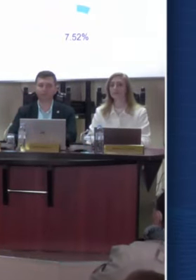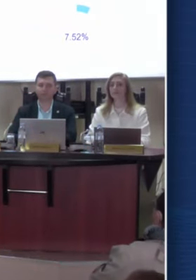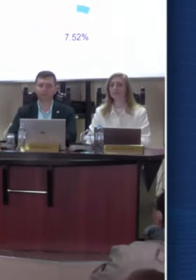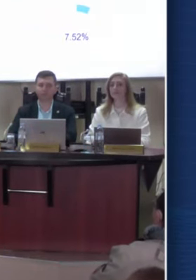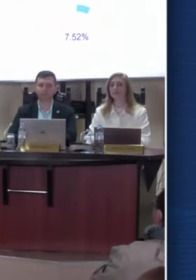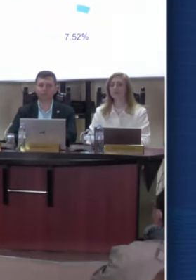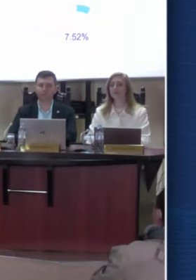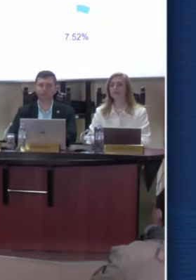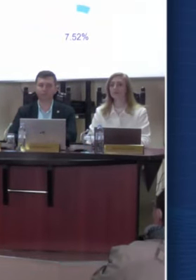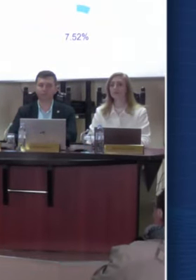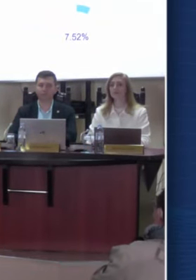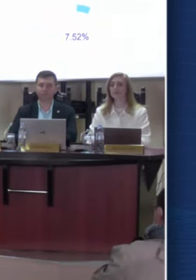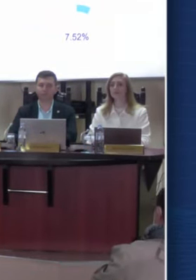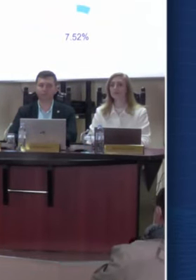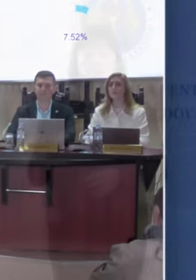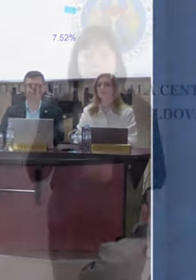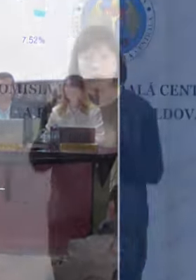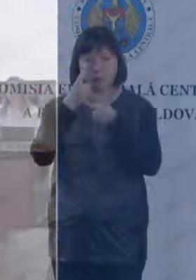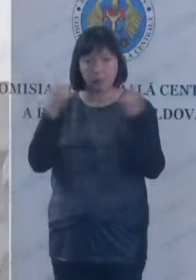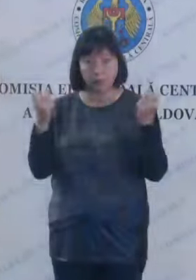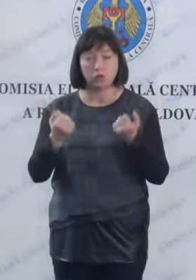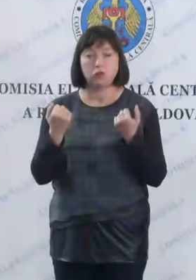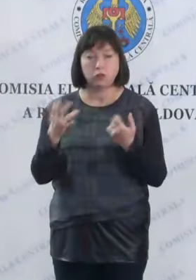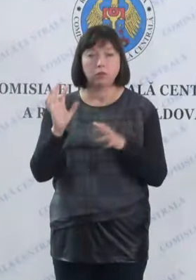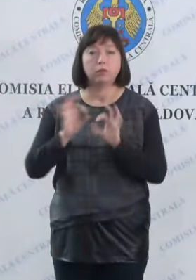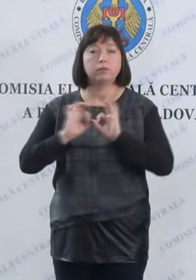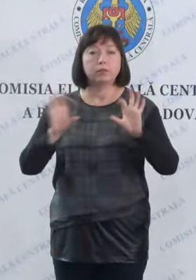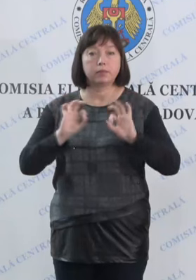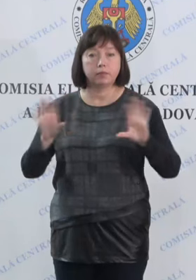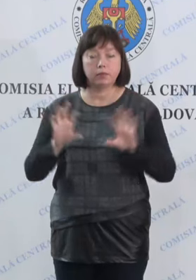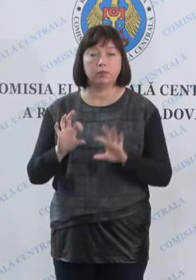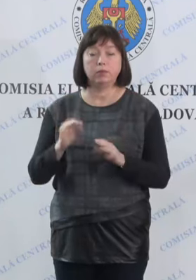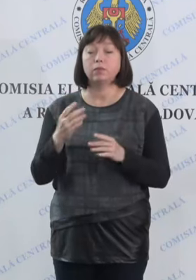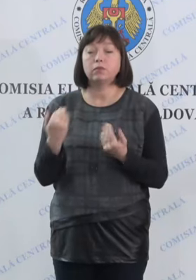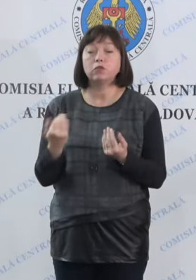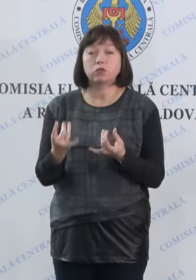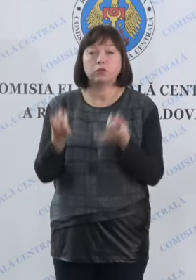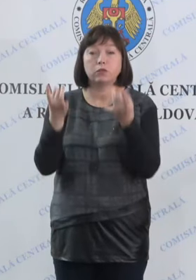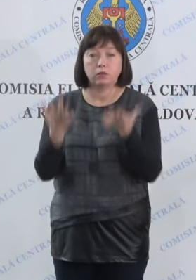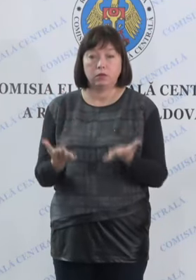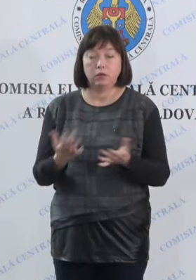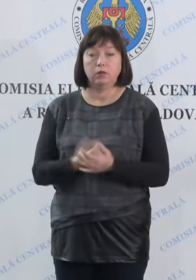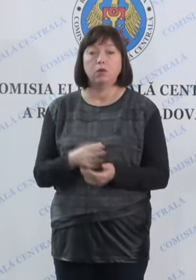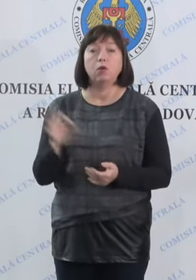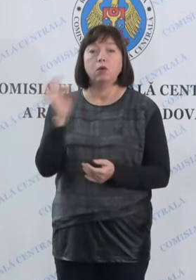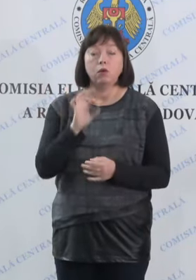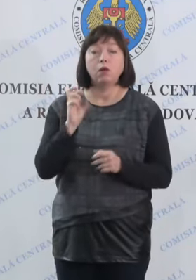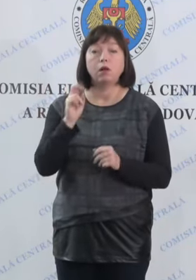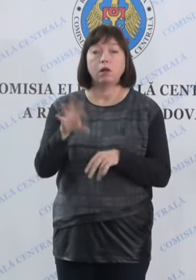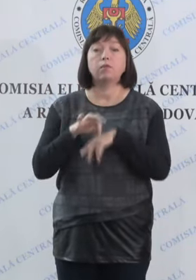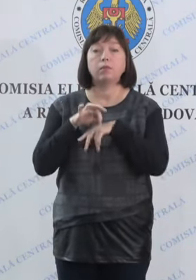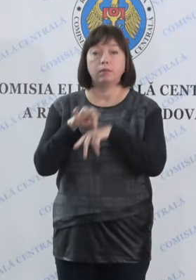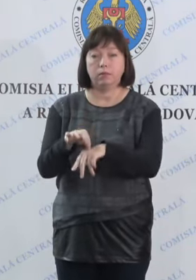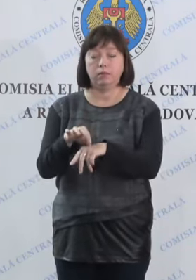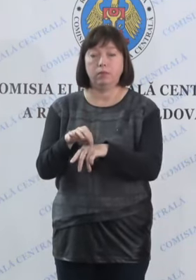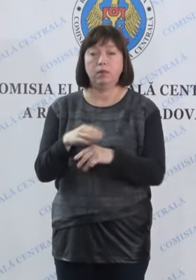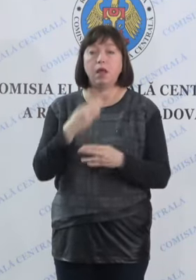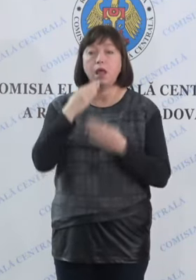Precum am anunțat, venim cu informații de ultimă oră privind desfășurarea